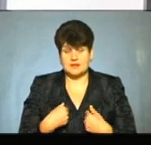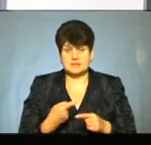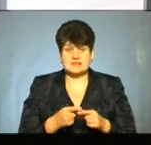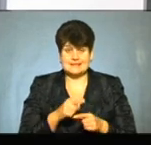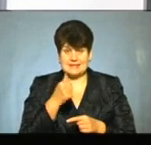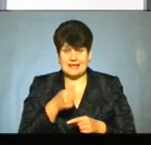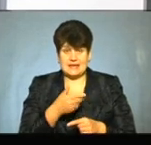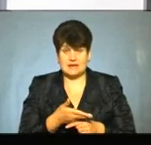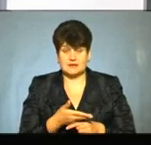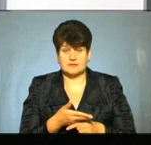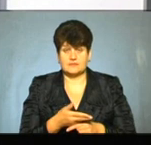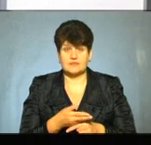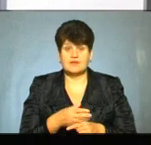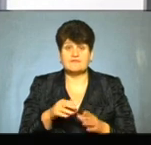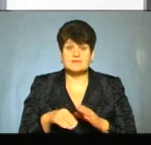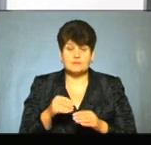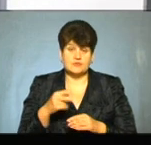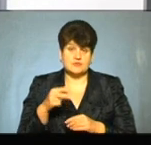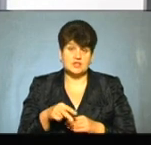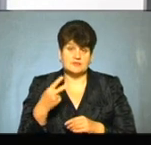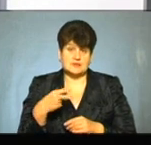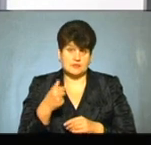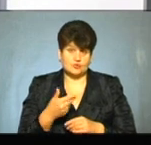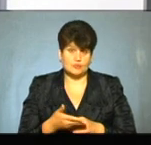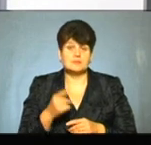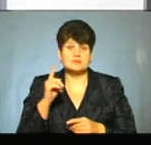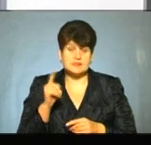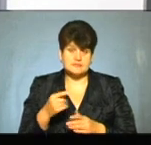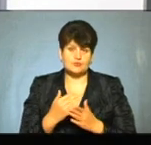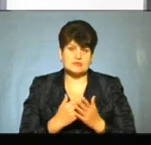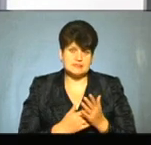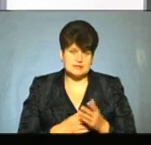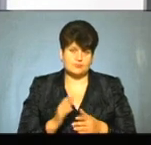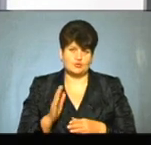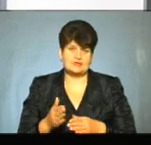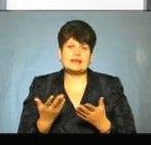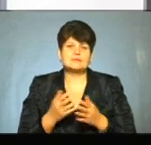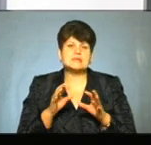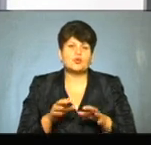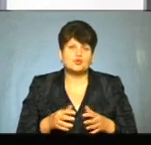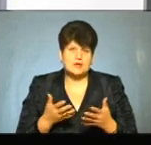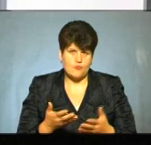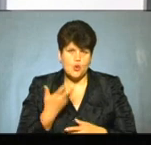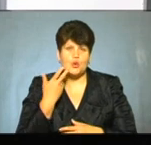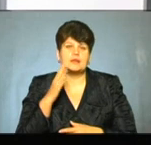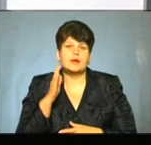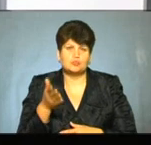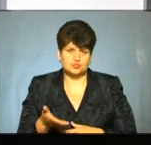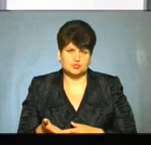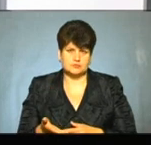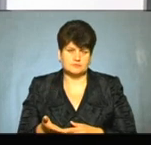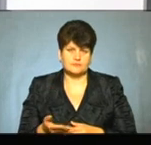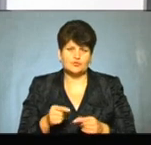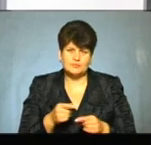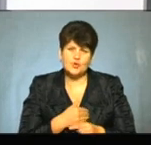цей рік, тим більше, рік виборів 2020 році, місцевих виборів. Ми не знаємо, за якою системою, а ті вибори будуть, за яким законодавством, коли вони будуть.